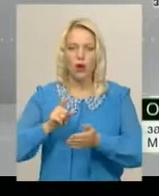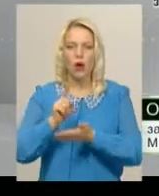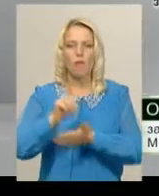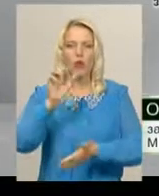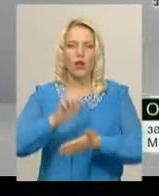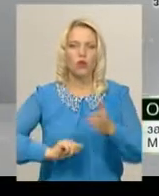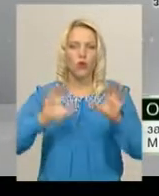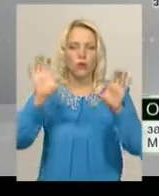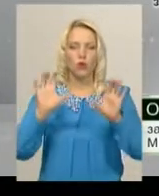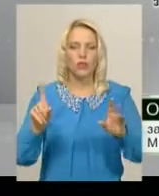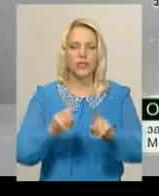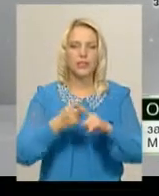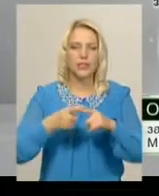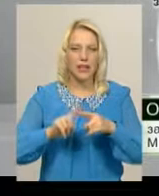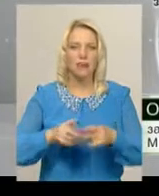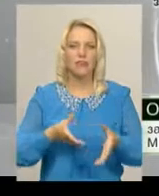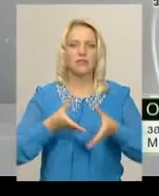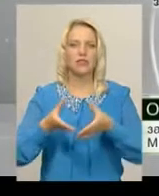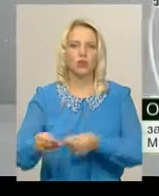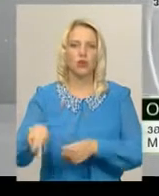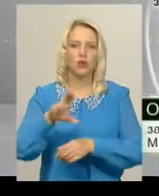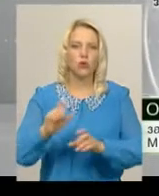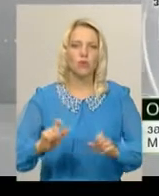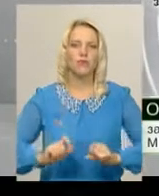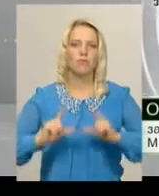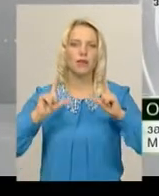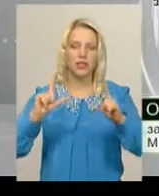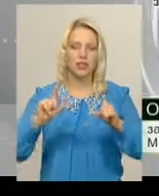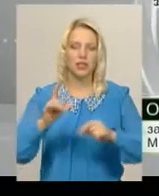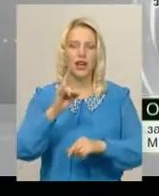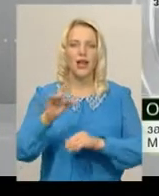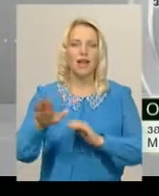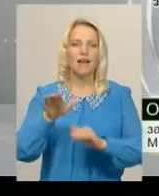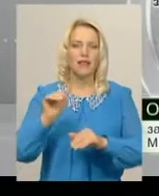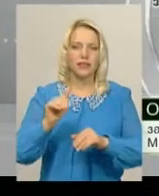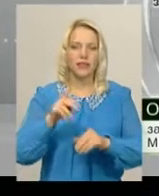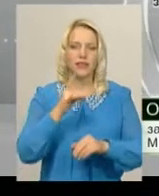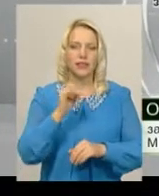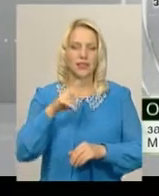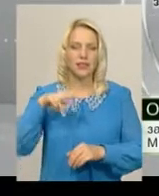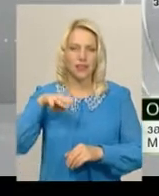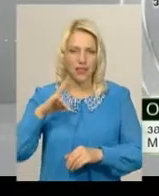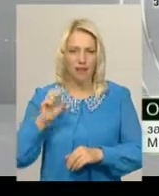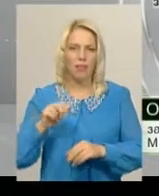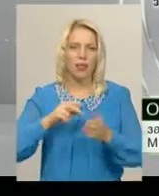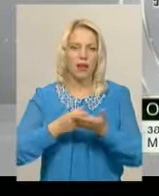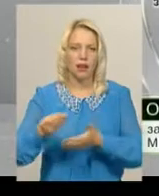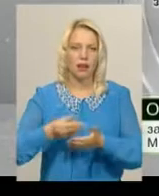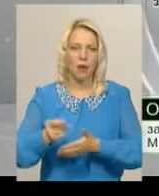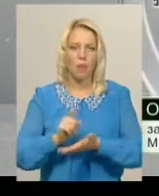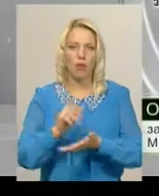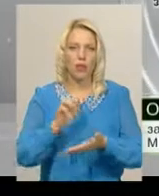кодексі, що призвело до збільшення рентної плати податків. Також